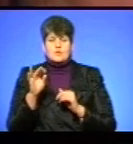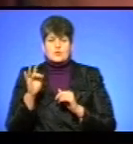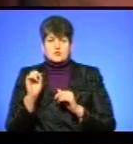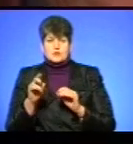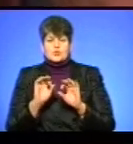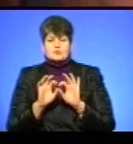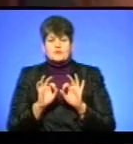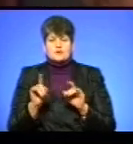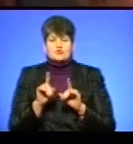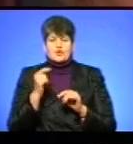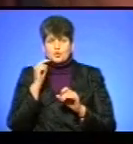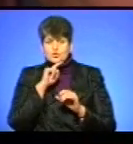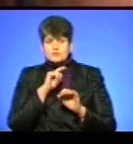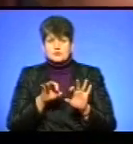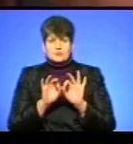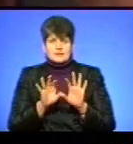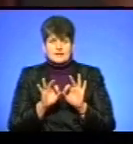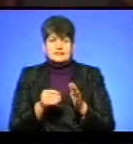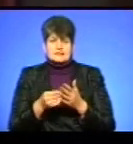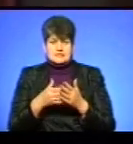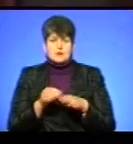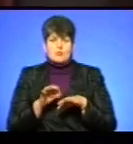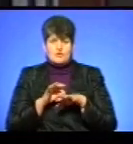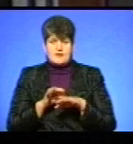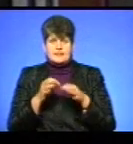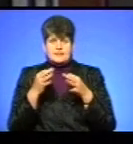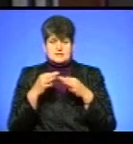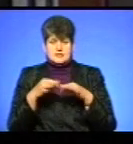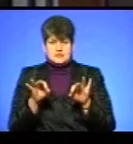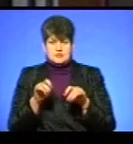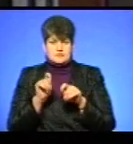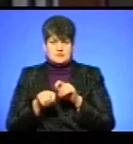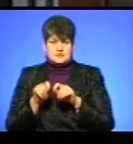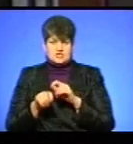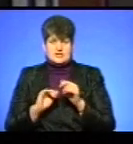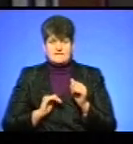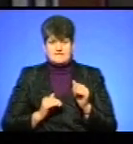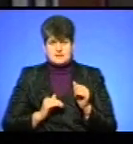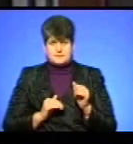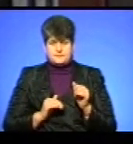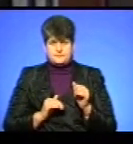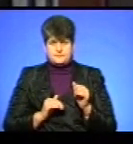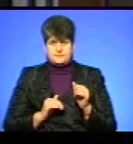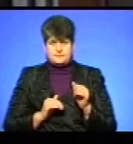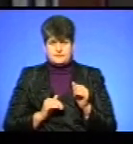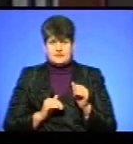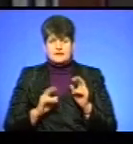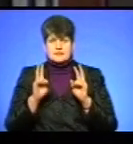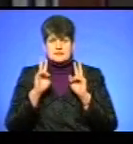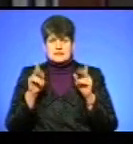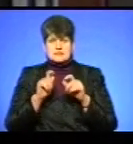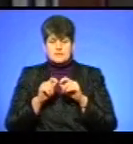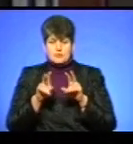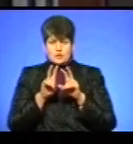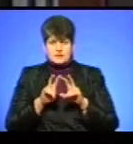розповіла, що економічне обґрунтування тарифів провела незалежна аудиторська фірма. Незалежний експерт, проаналізувавши